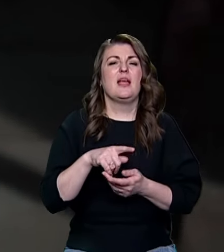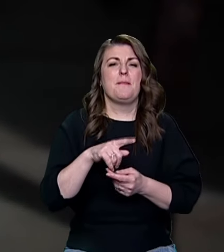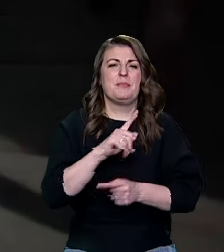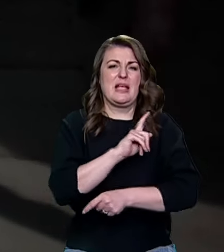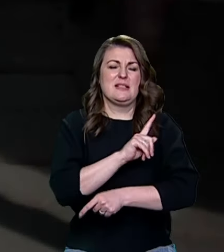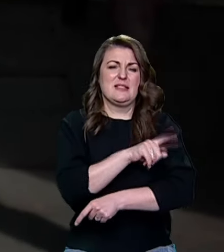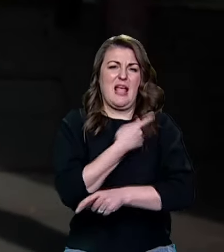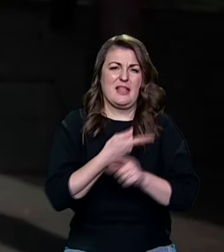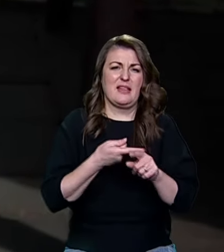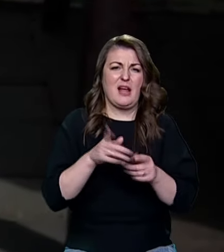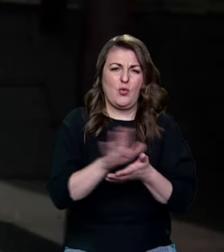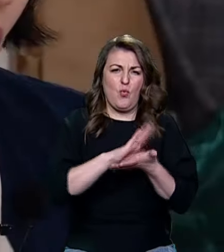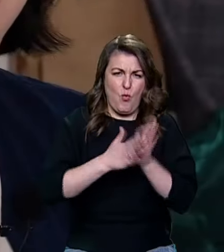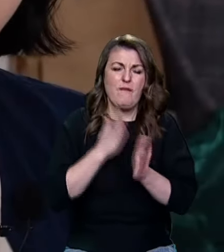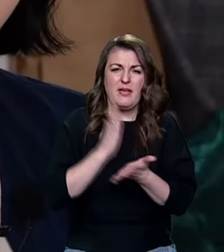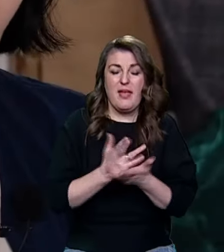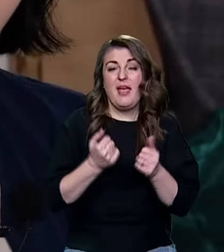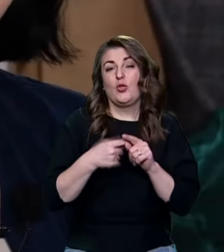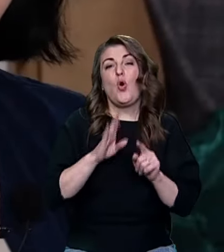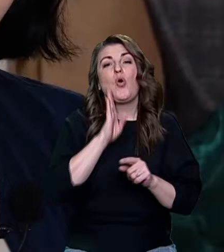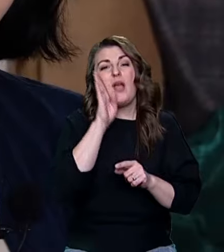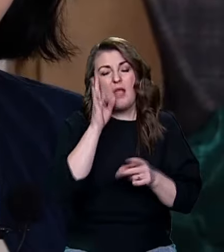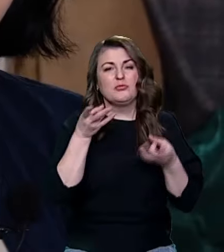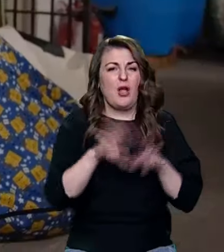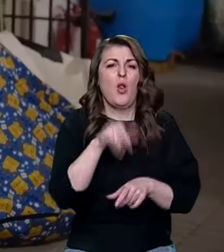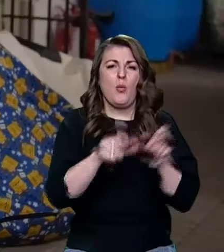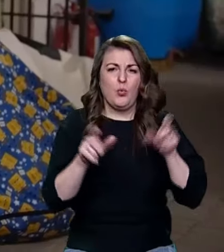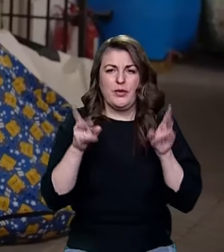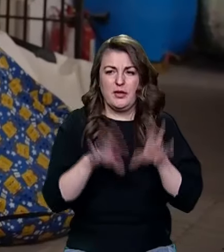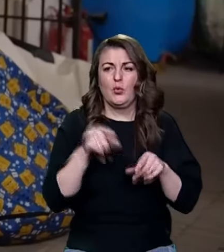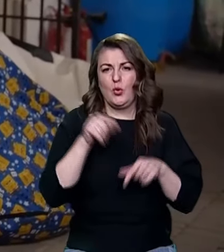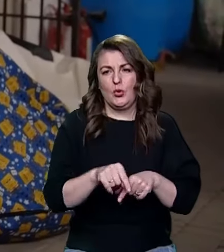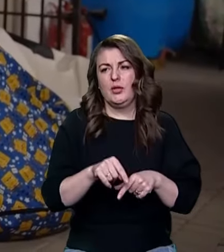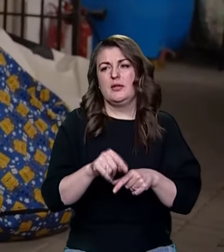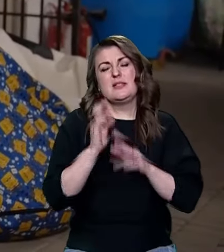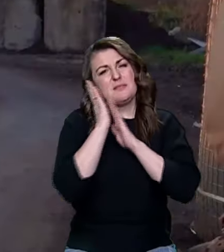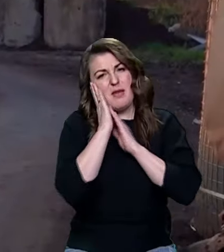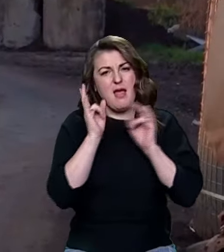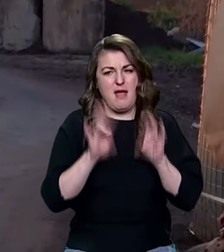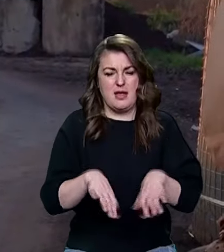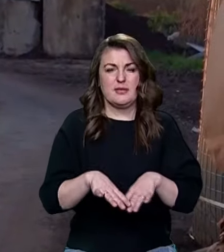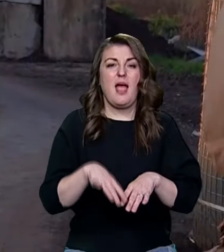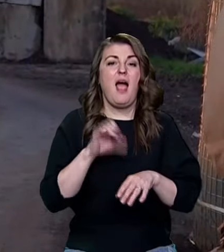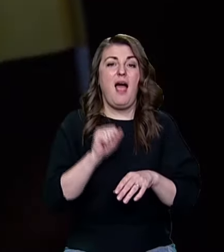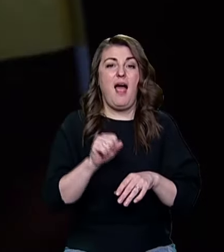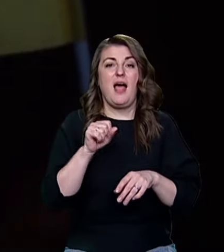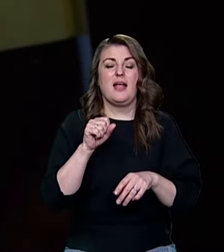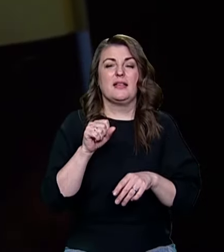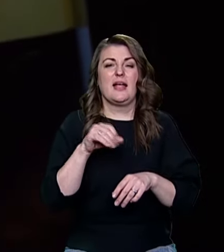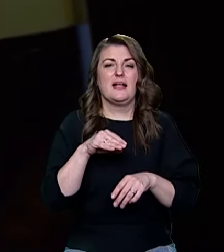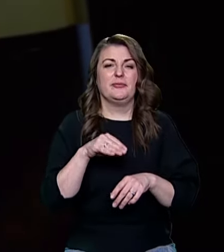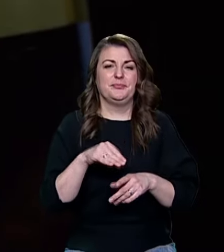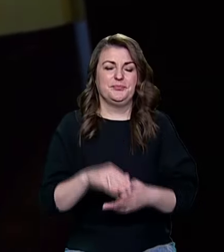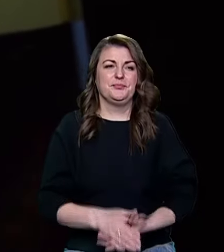умови є. Іноді до ранку залишаються люди тут сплять. Анна Терзівець, Надія